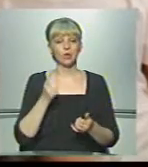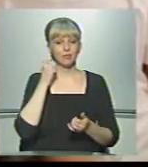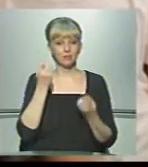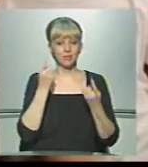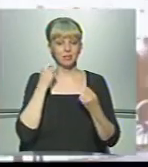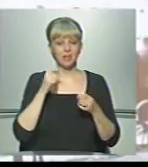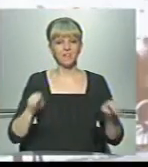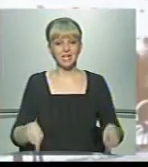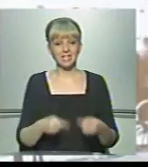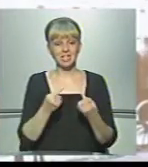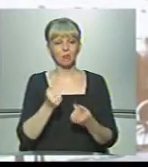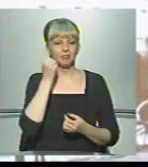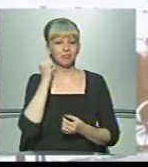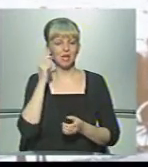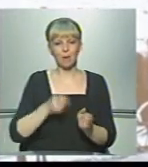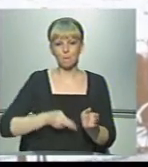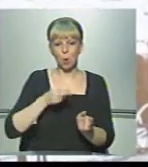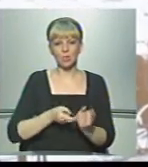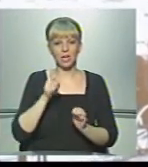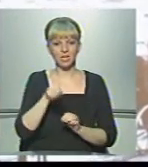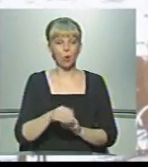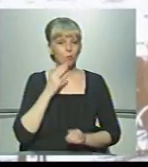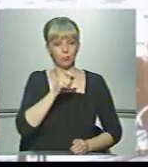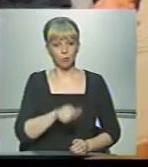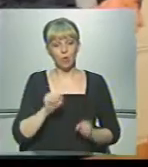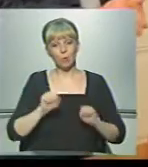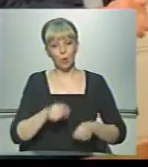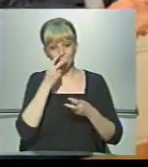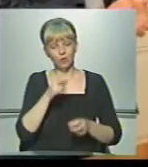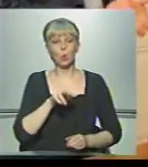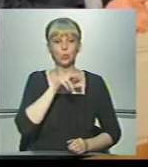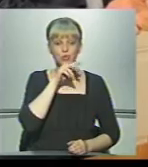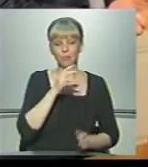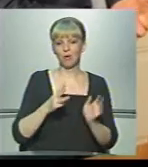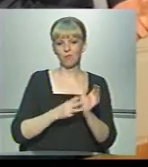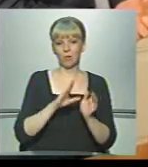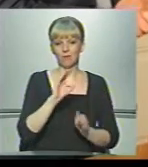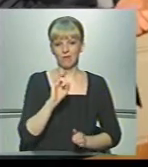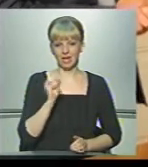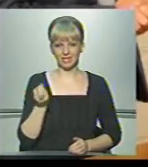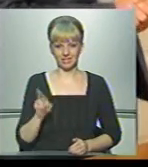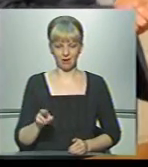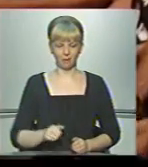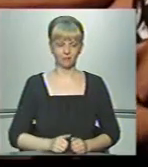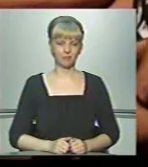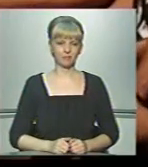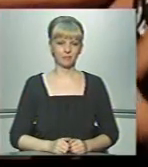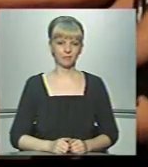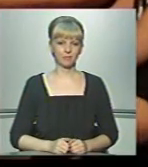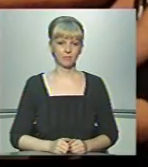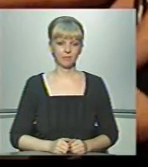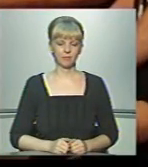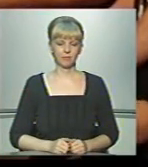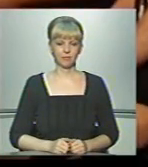дати відреставрували і раритетний потяг. Його буковинці зможуть побачити у Чернівцях 8 вересня. Христина Петренко, Антон